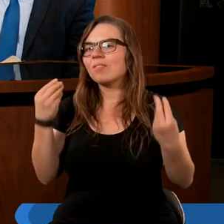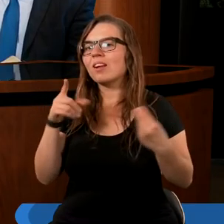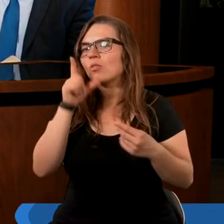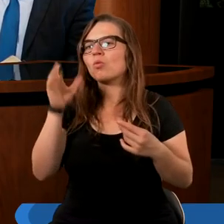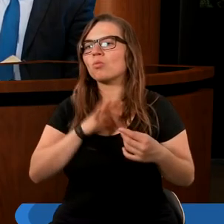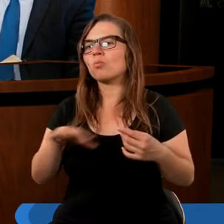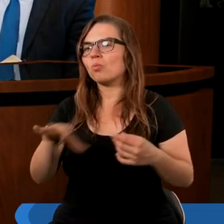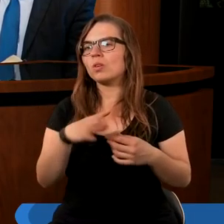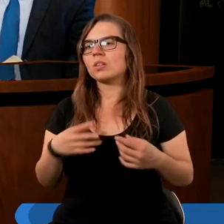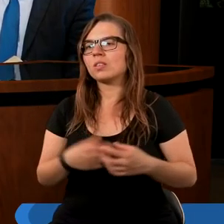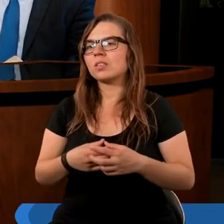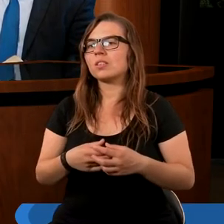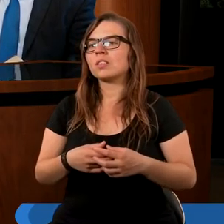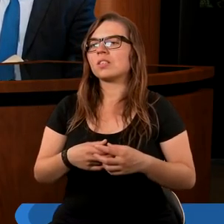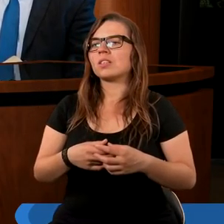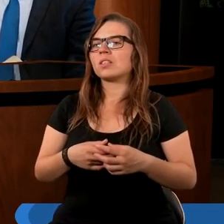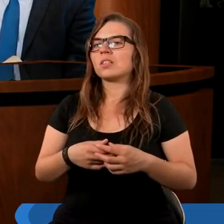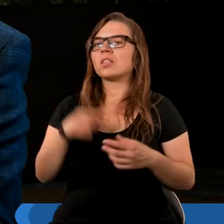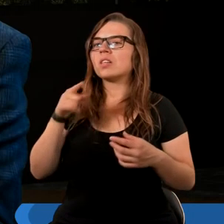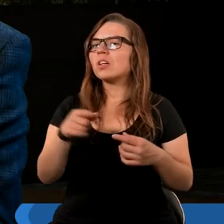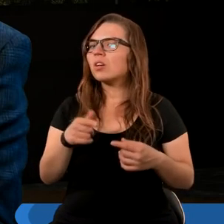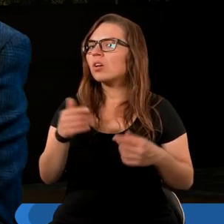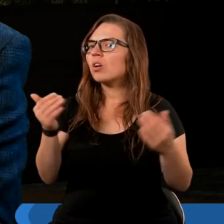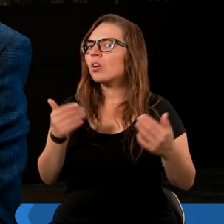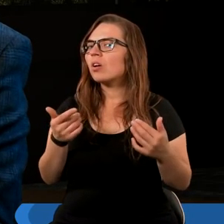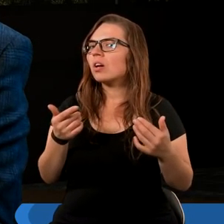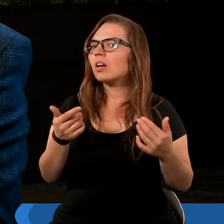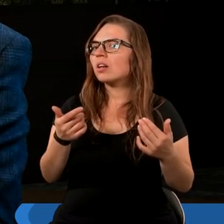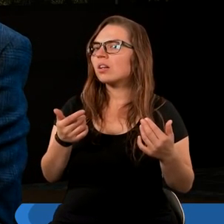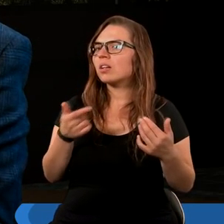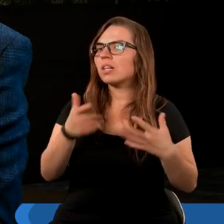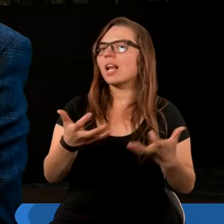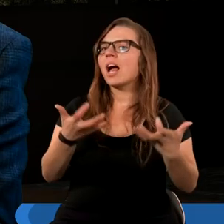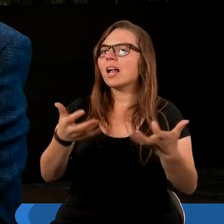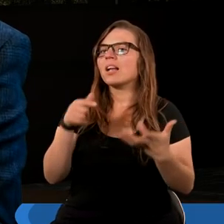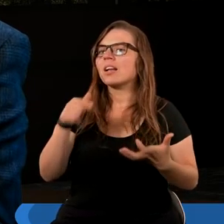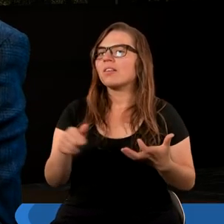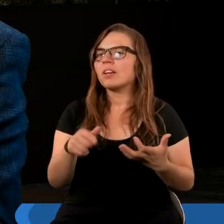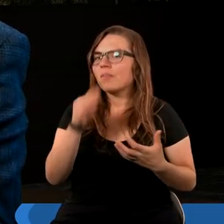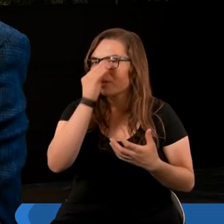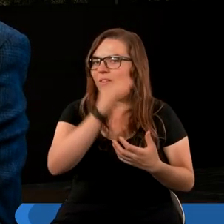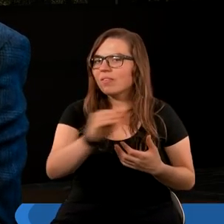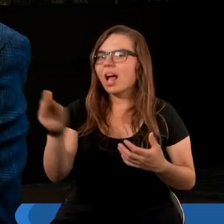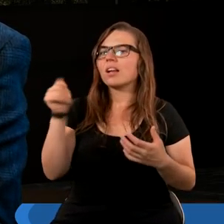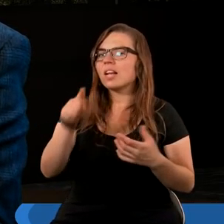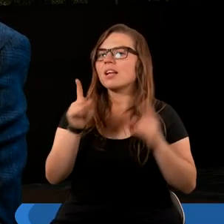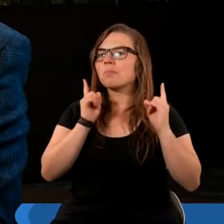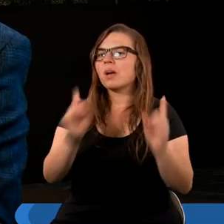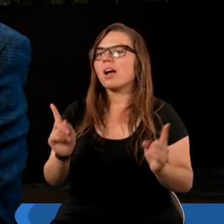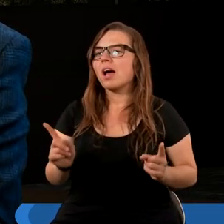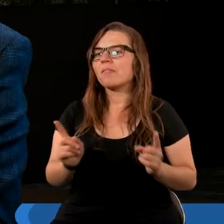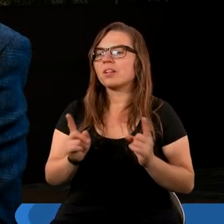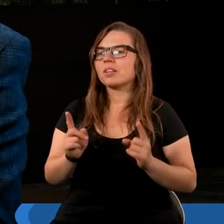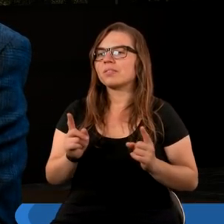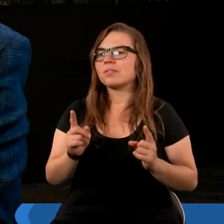Aha. I inna rzecz, to to, żeby chyba zachować w tym zwiastowaniu tej prawdy,